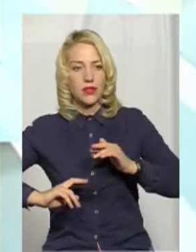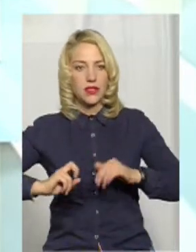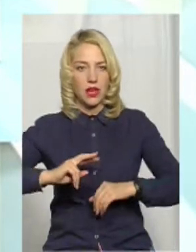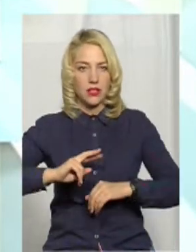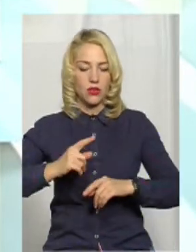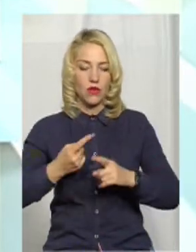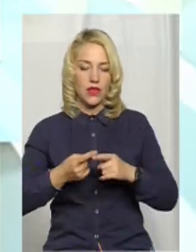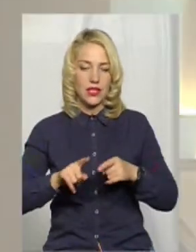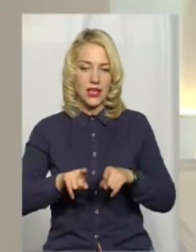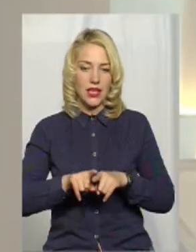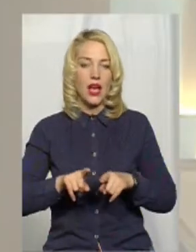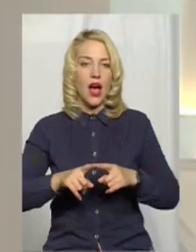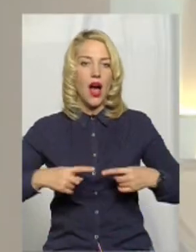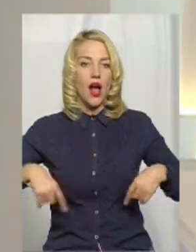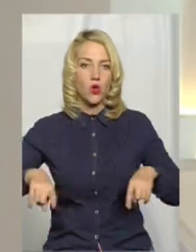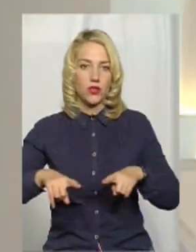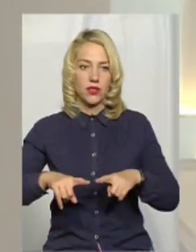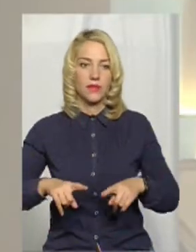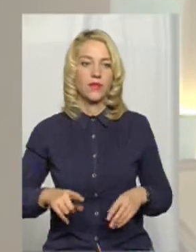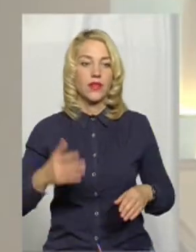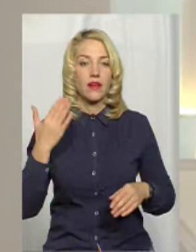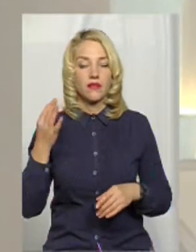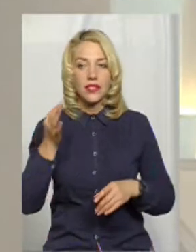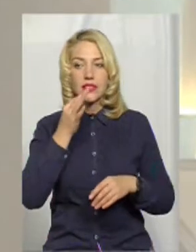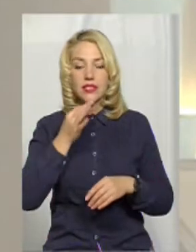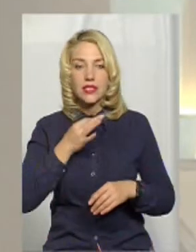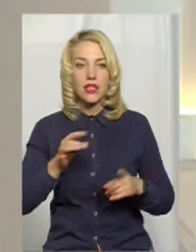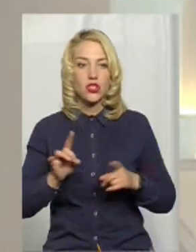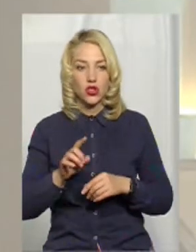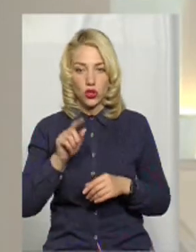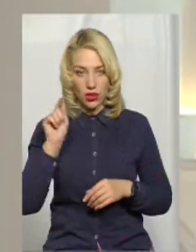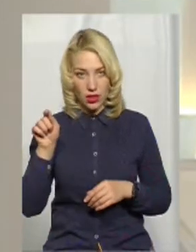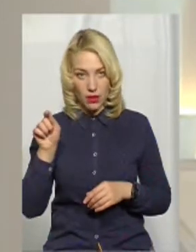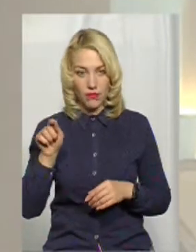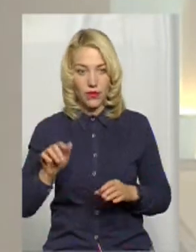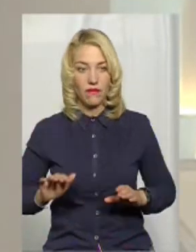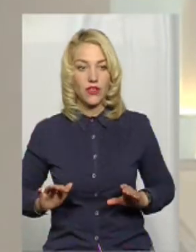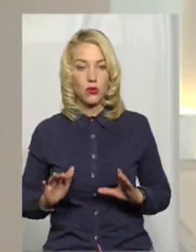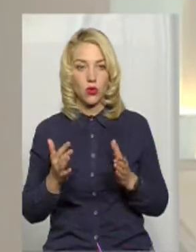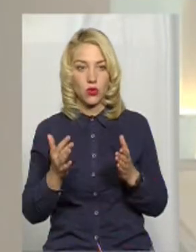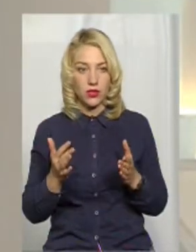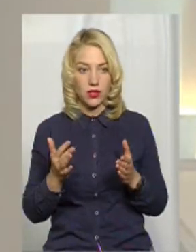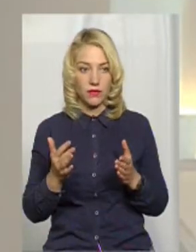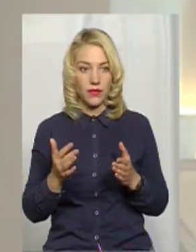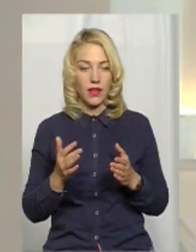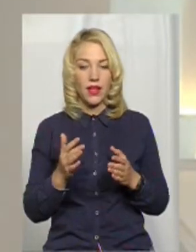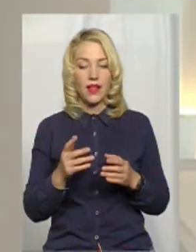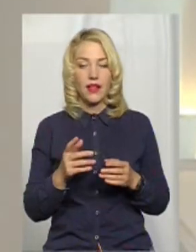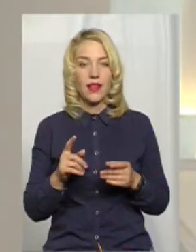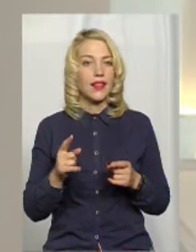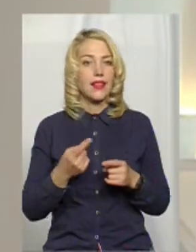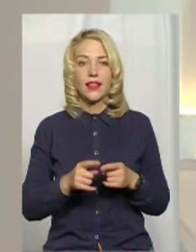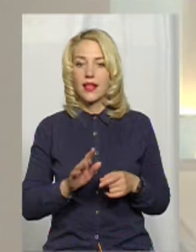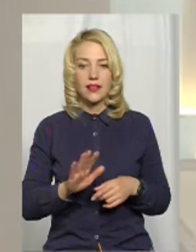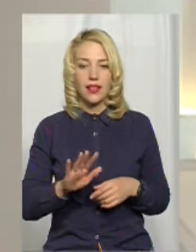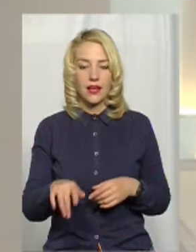Ви сказали, що там відбулося, ну, не те, що повинно